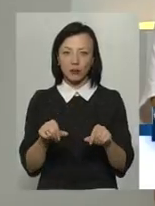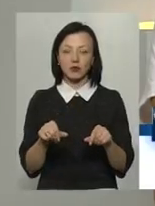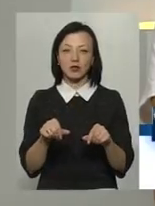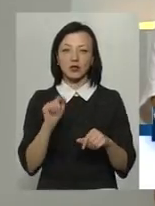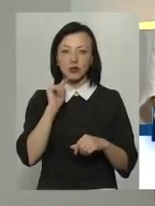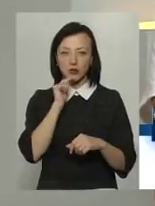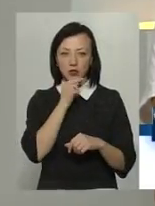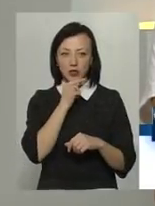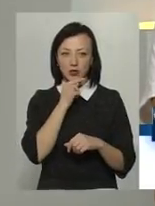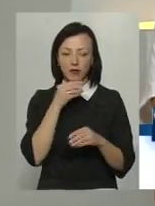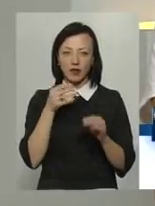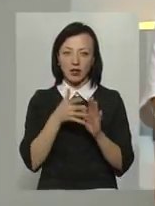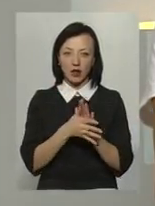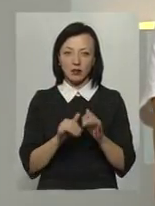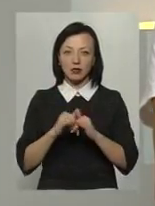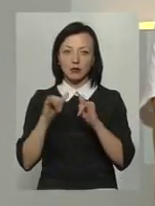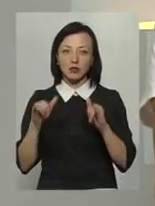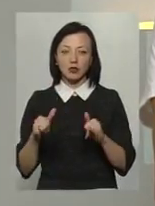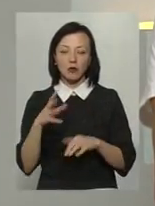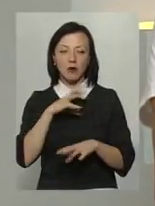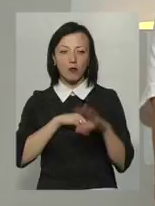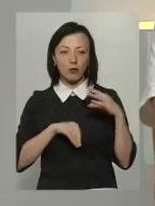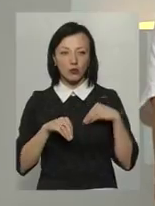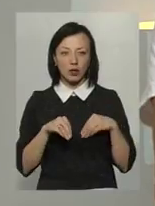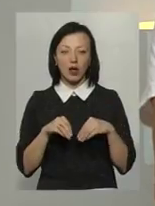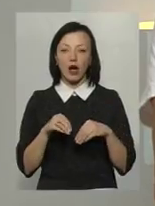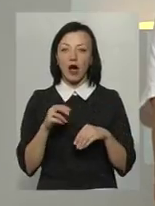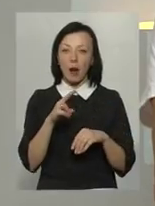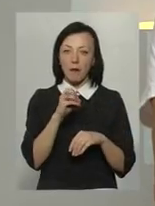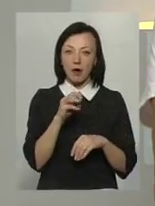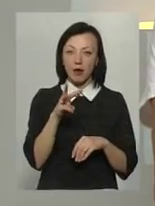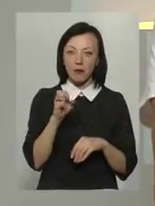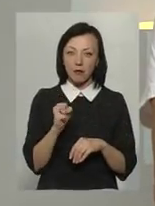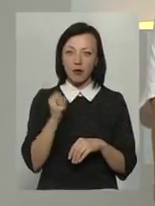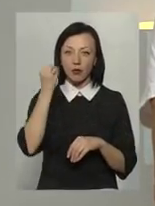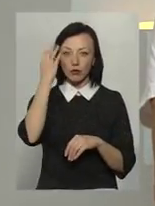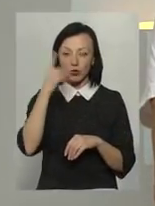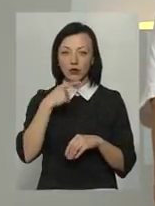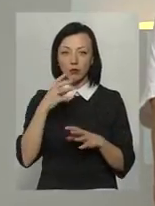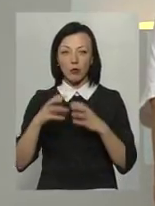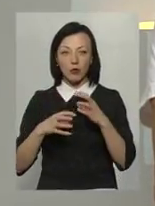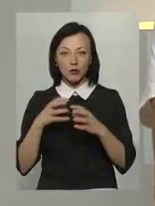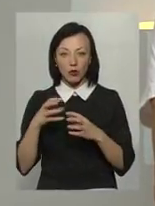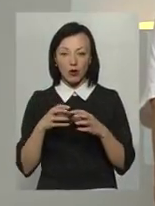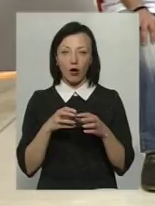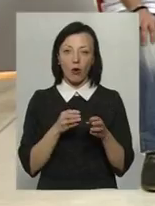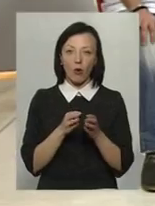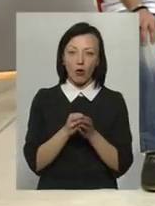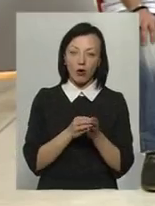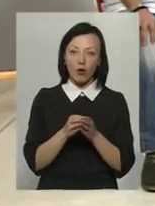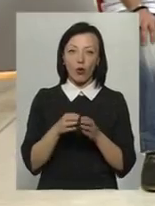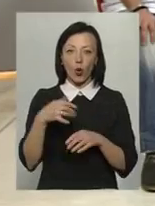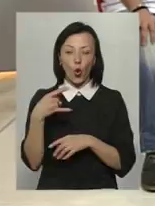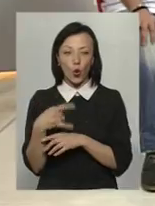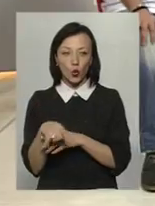заощаджує свої витрати і збільшує свої прибутки. То пермакультура говорить, що помідора, огірок, грушка,